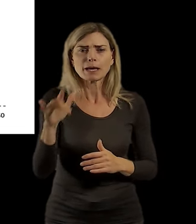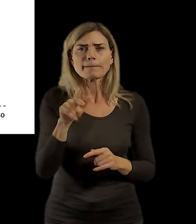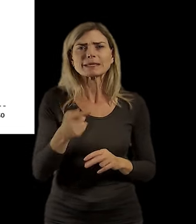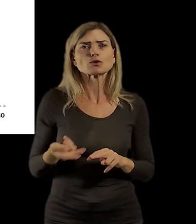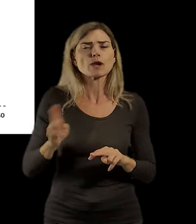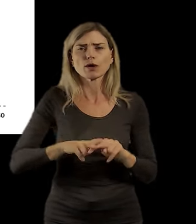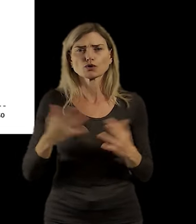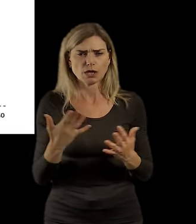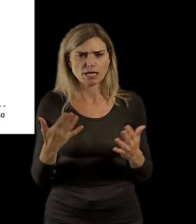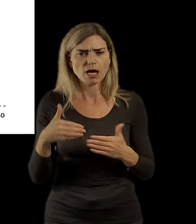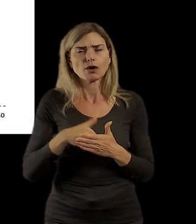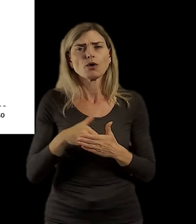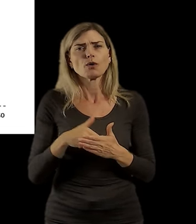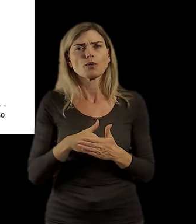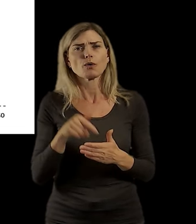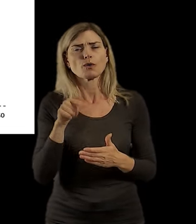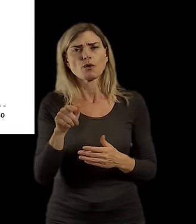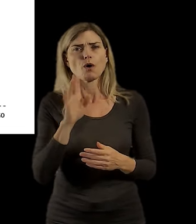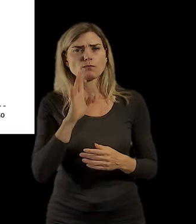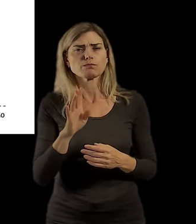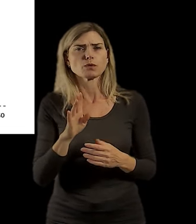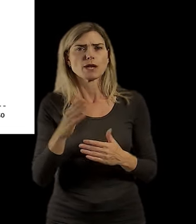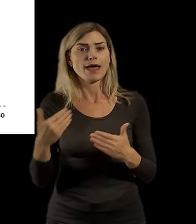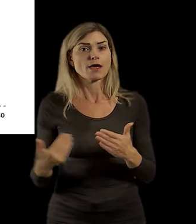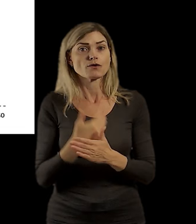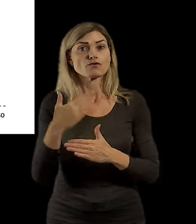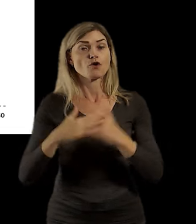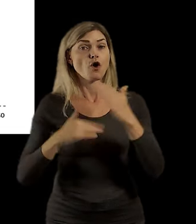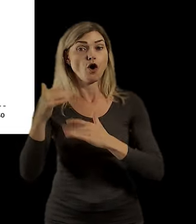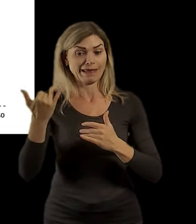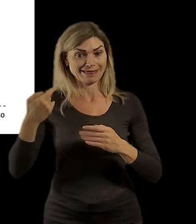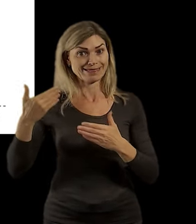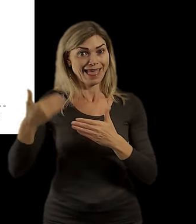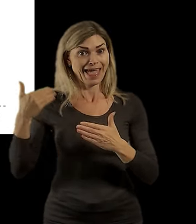území, ve kterých bude docházet k nové rezidenční výstavbě.